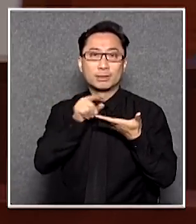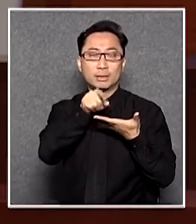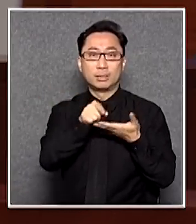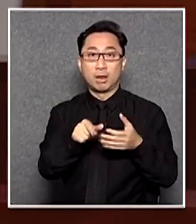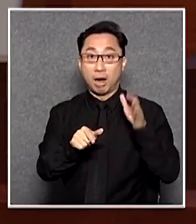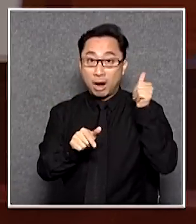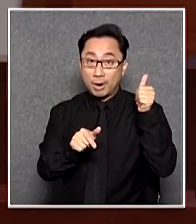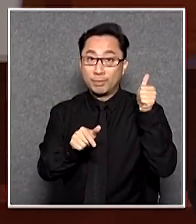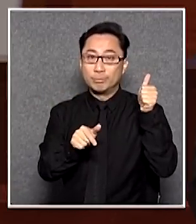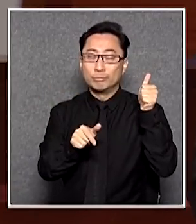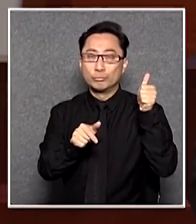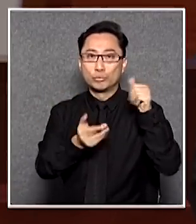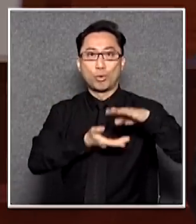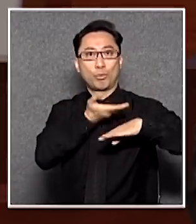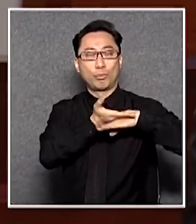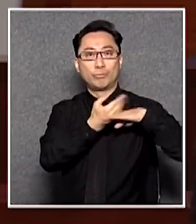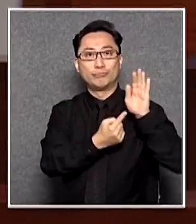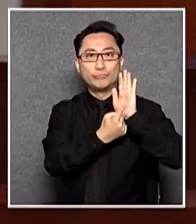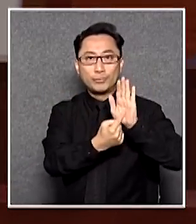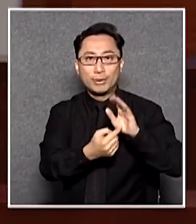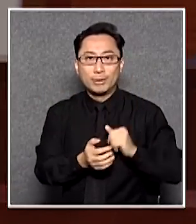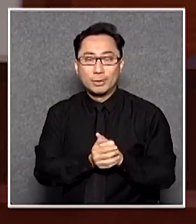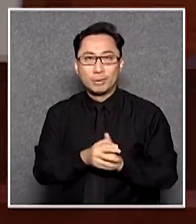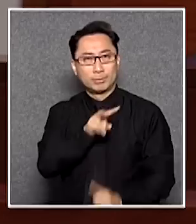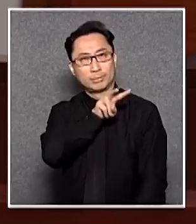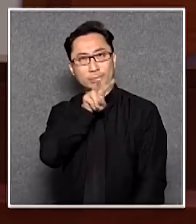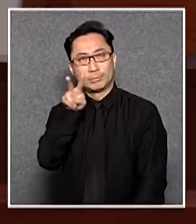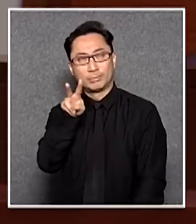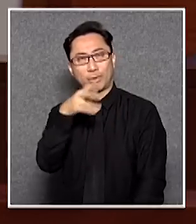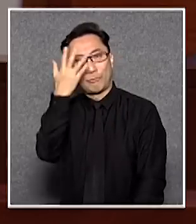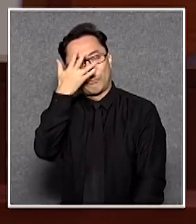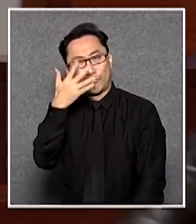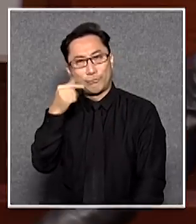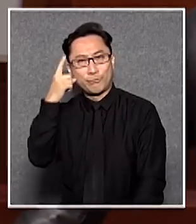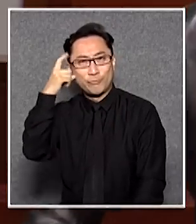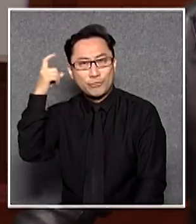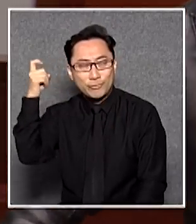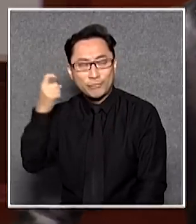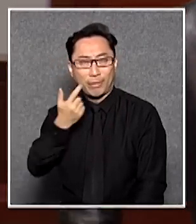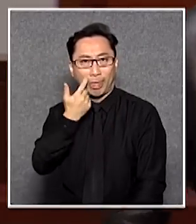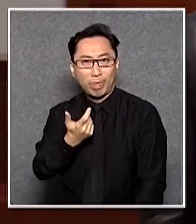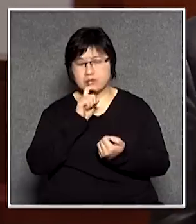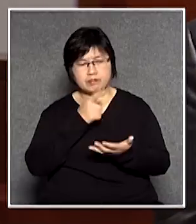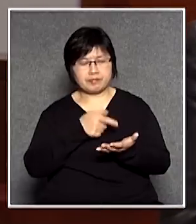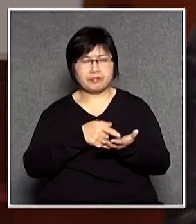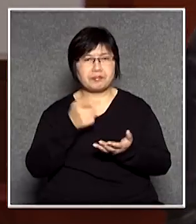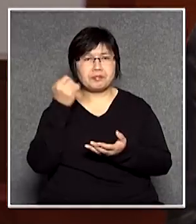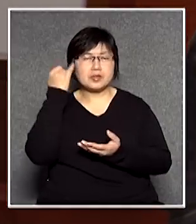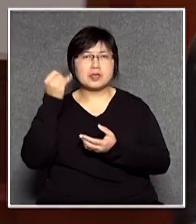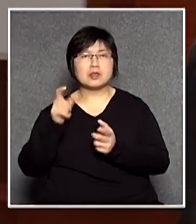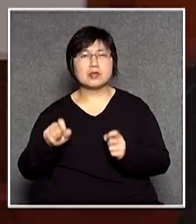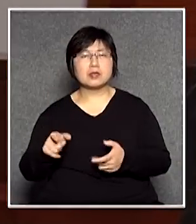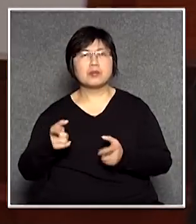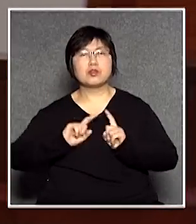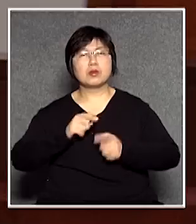意思又表達出來所以我越看越覺得糊塗對於我們有些不求甚解的議員當然無所謂